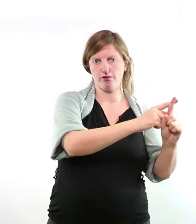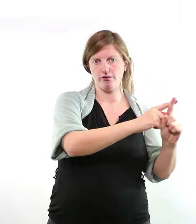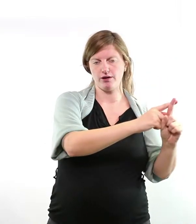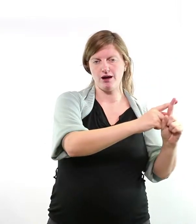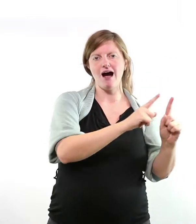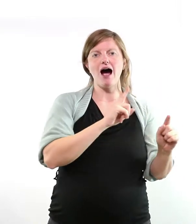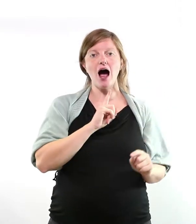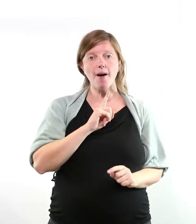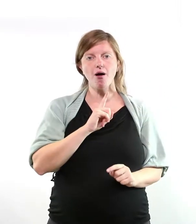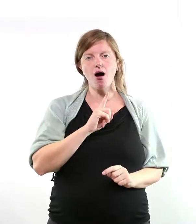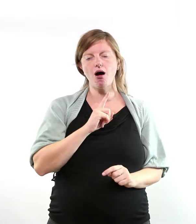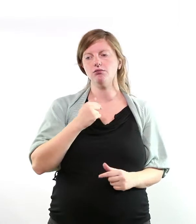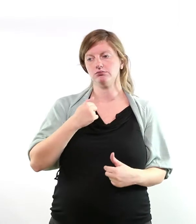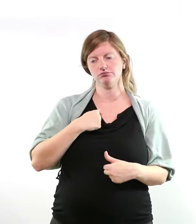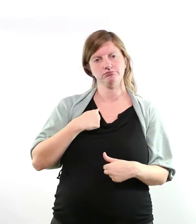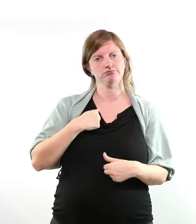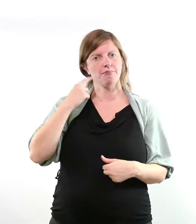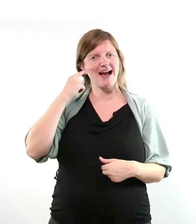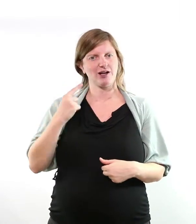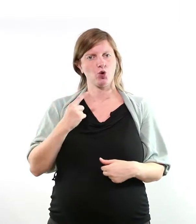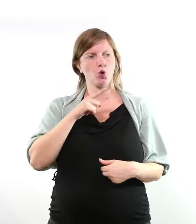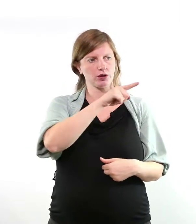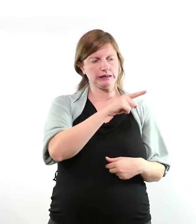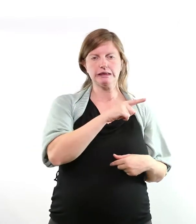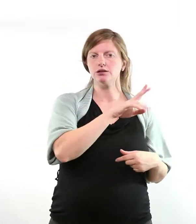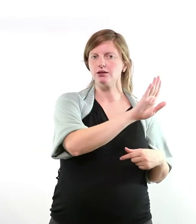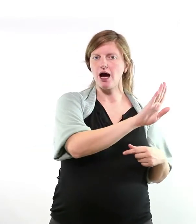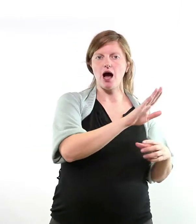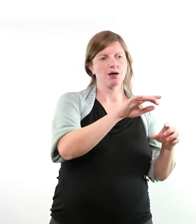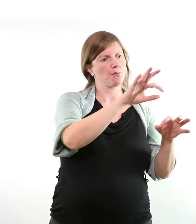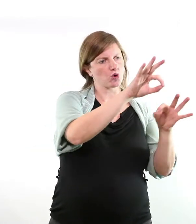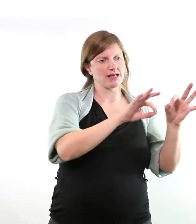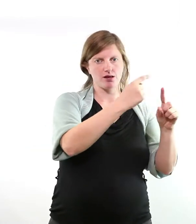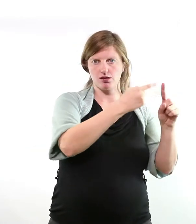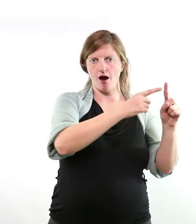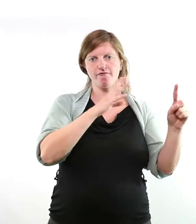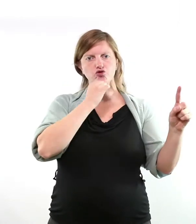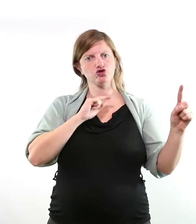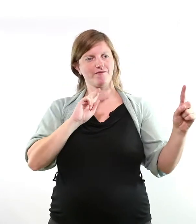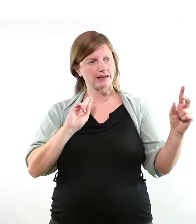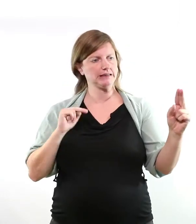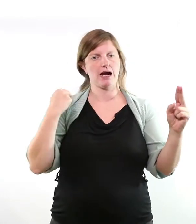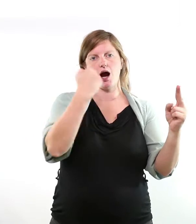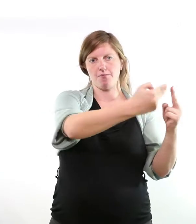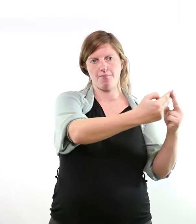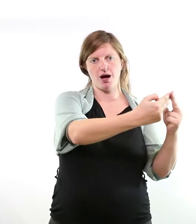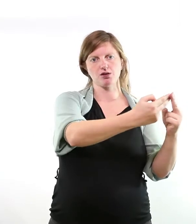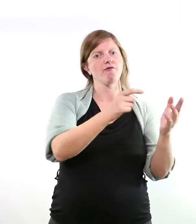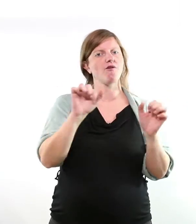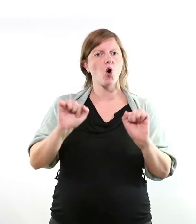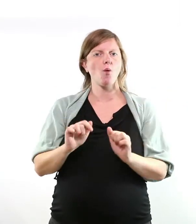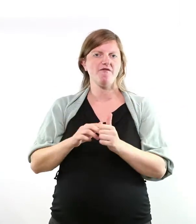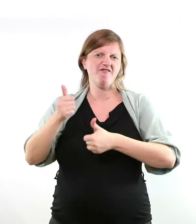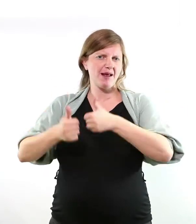tarifgebunden. Trotzdem sage ich, die Entwicklung kann nur in Richtung des Standes der alten Länder gehen. Wenn wir